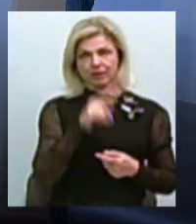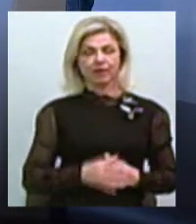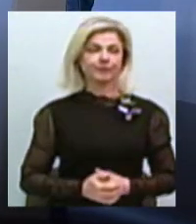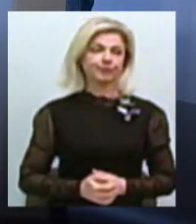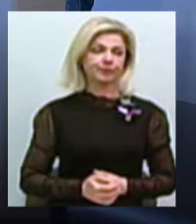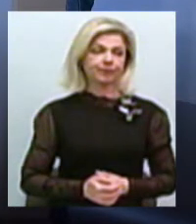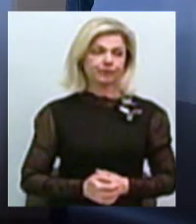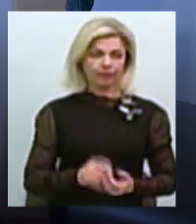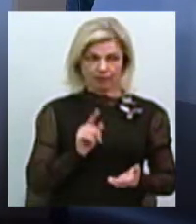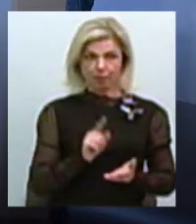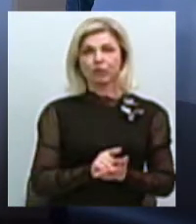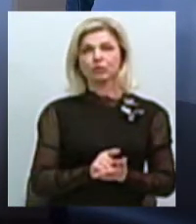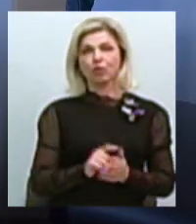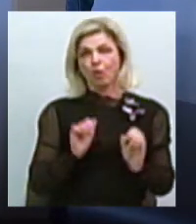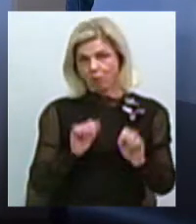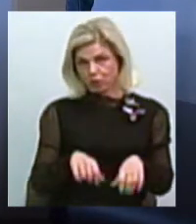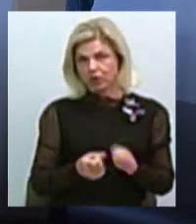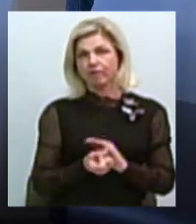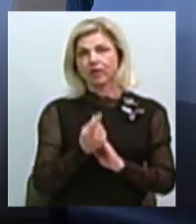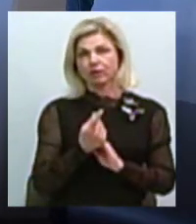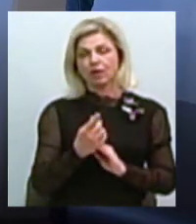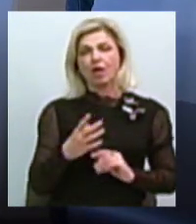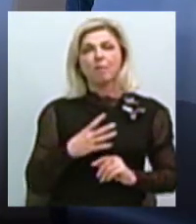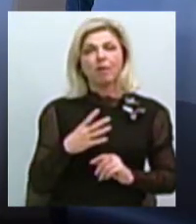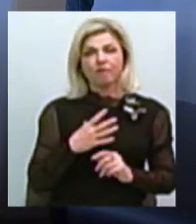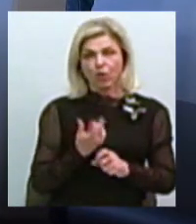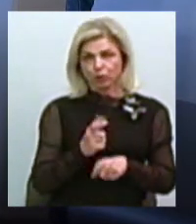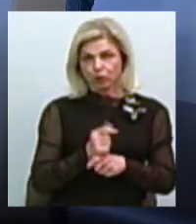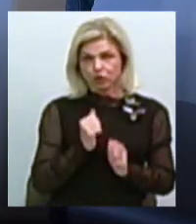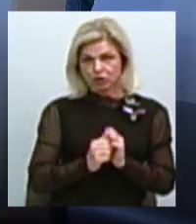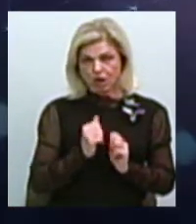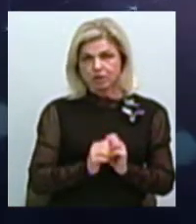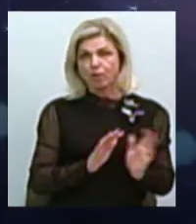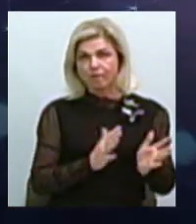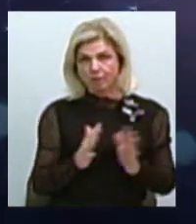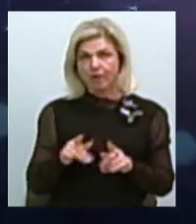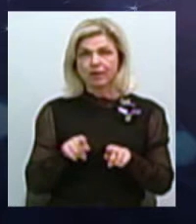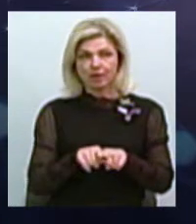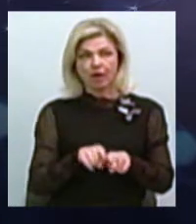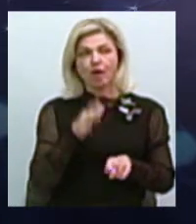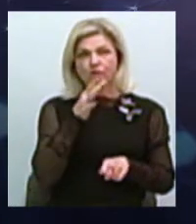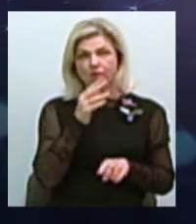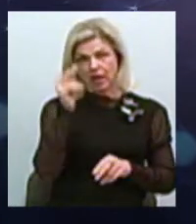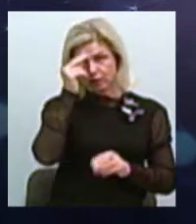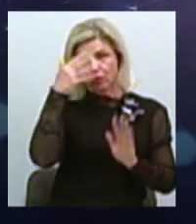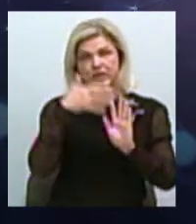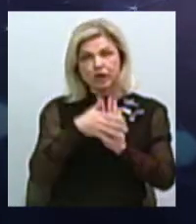Безумовно, може виникнути. Бувають дуже часто такі випадки, коли під час дослідження